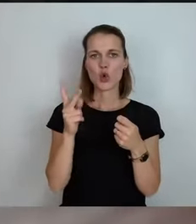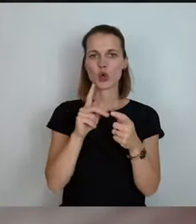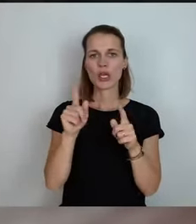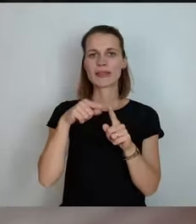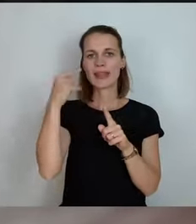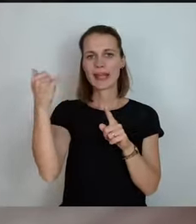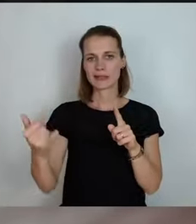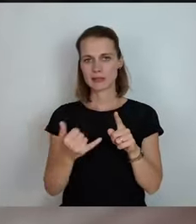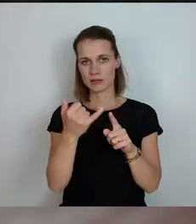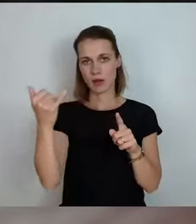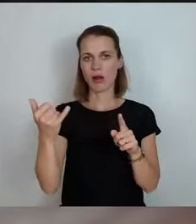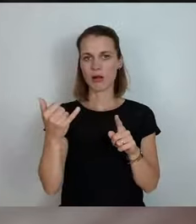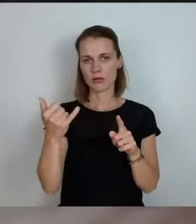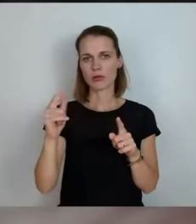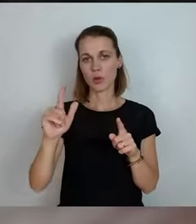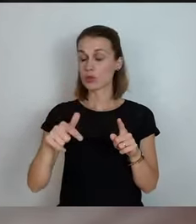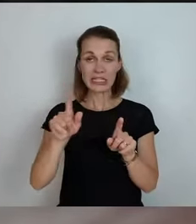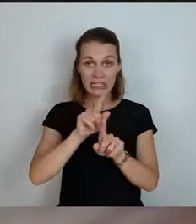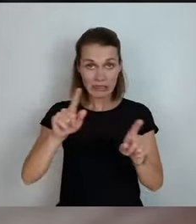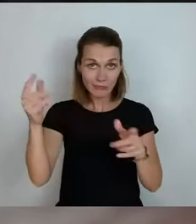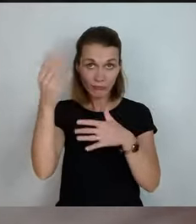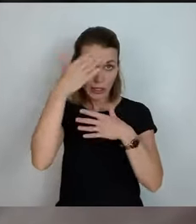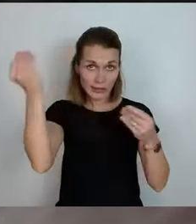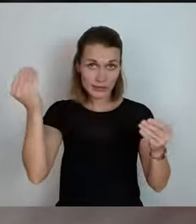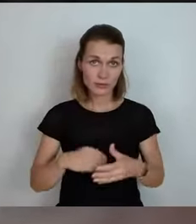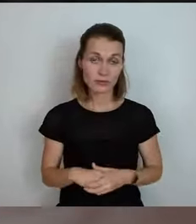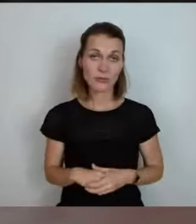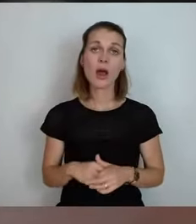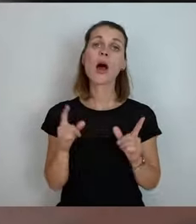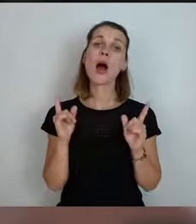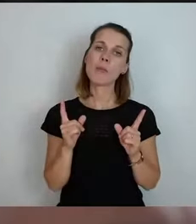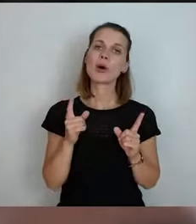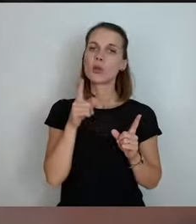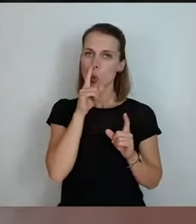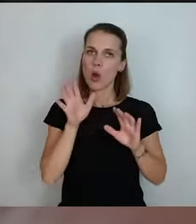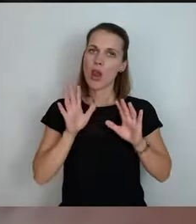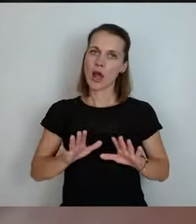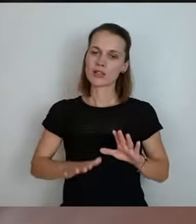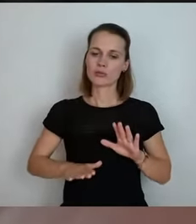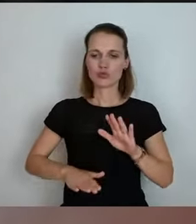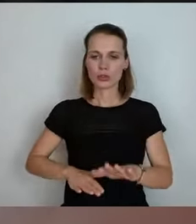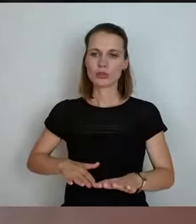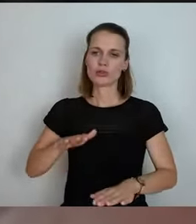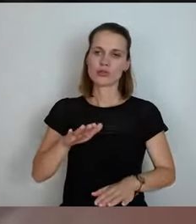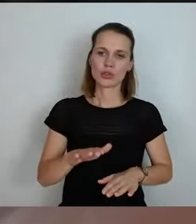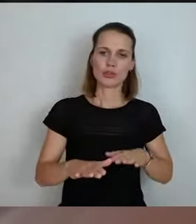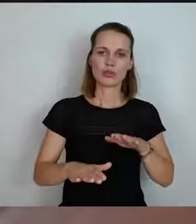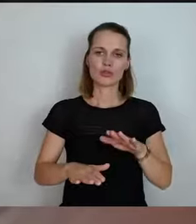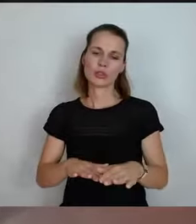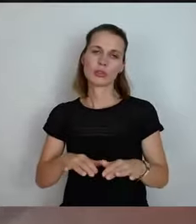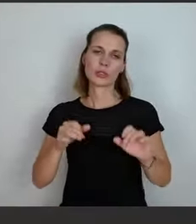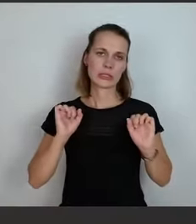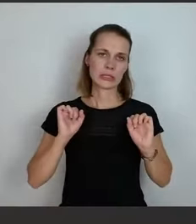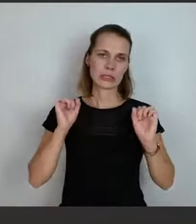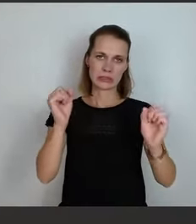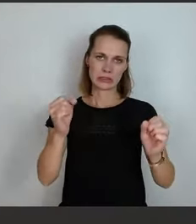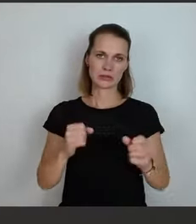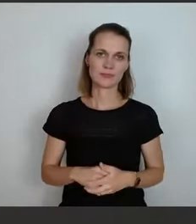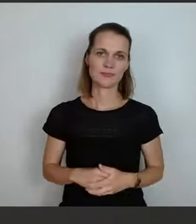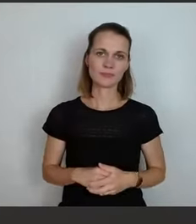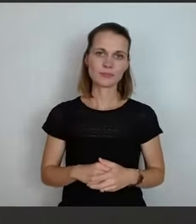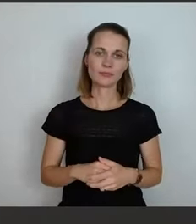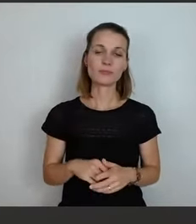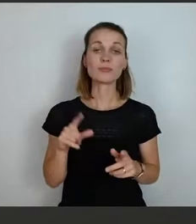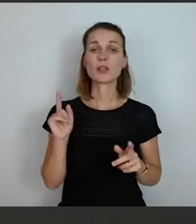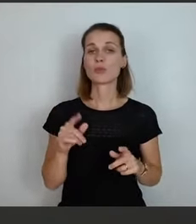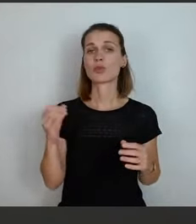hineinnehmen. Also das ist nicht vergessen, aber wir können nur Schritt für Schritt, so wie wir Fördermittel kriegen, weil wir eines auch klar sagen,